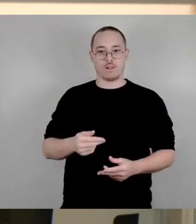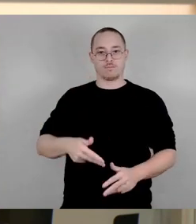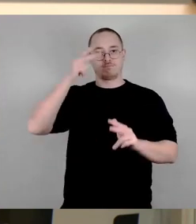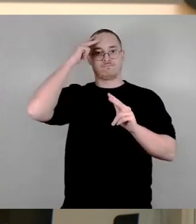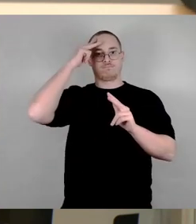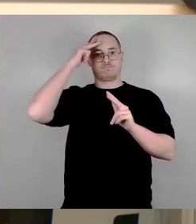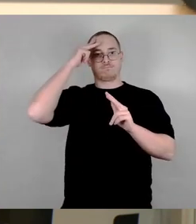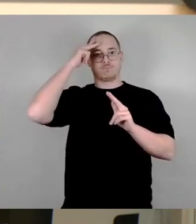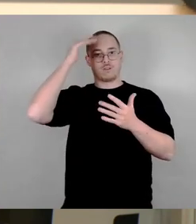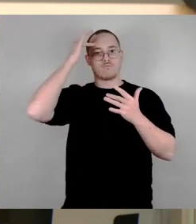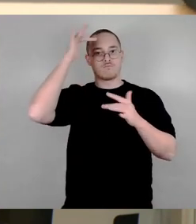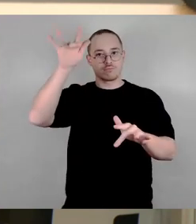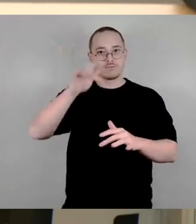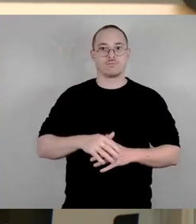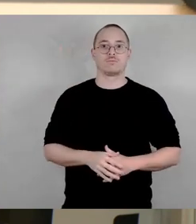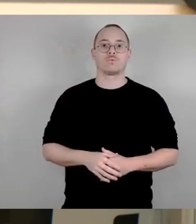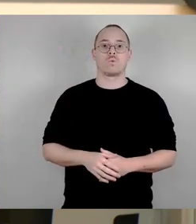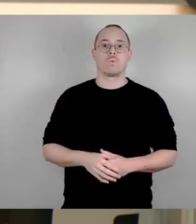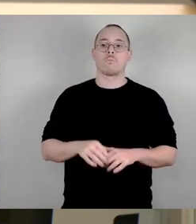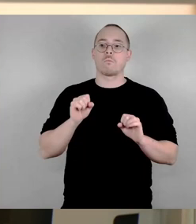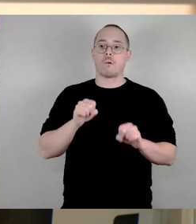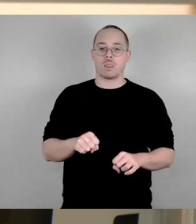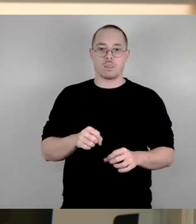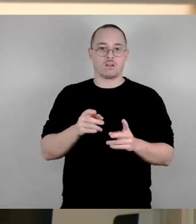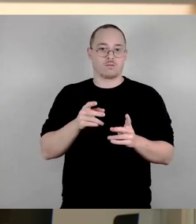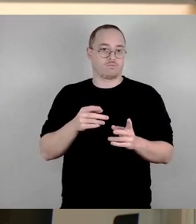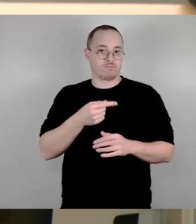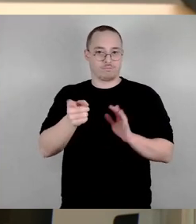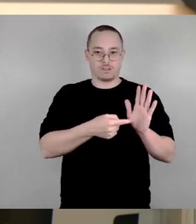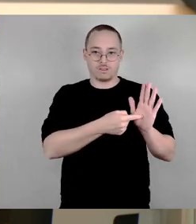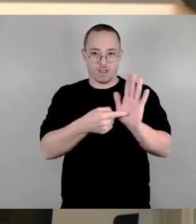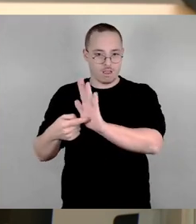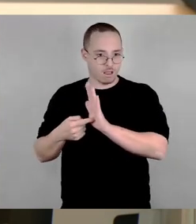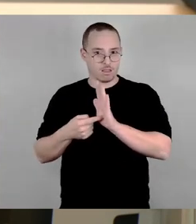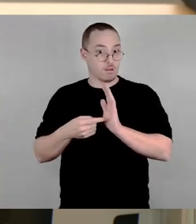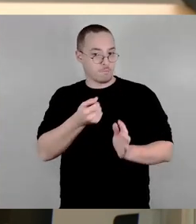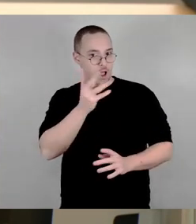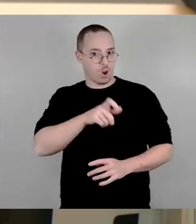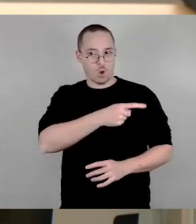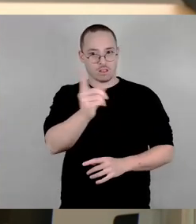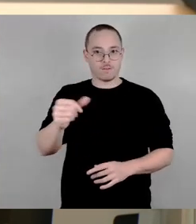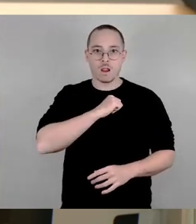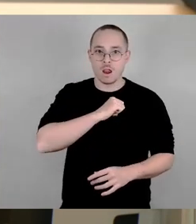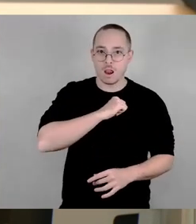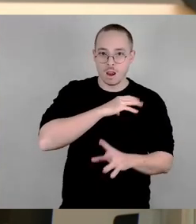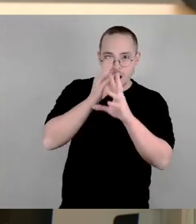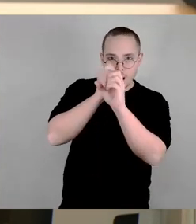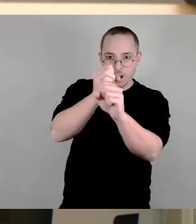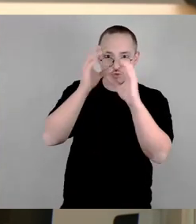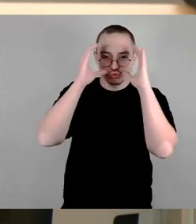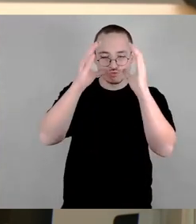hier einige mithören, dass wir ihre täglichen Sorgen und Nöte ernst nehmen, die sie durch Energiekosten,